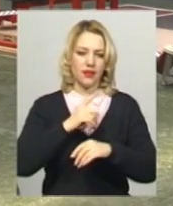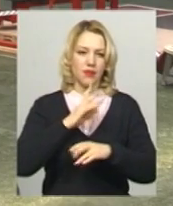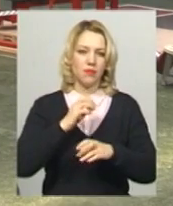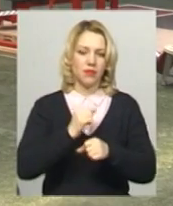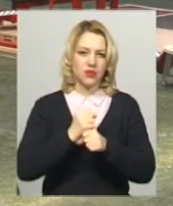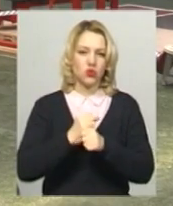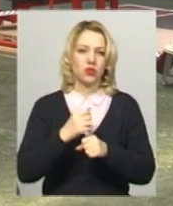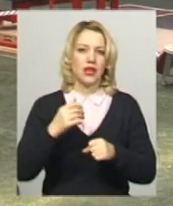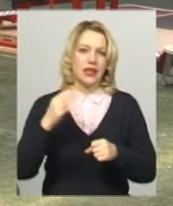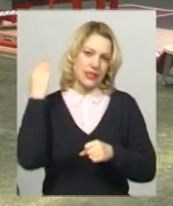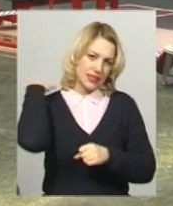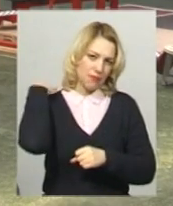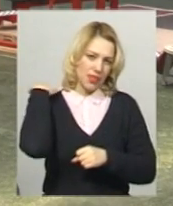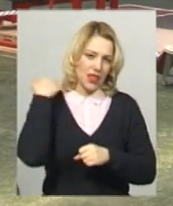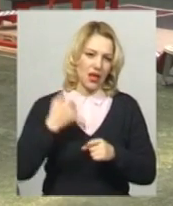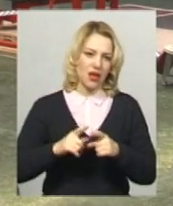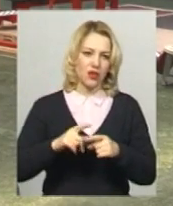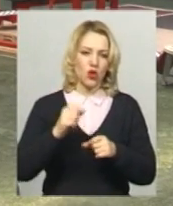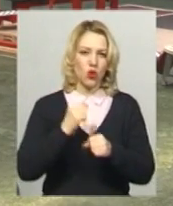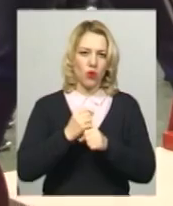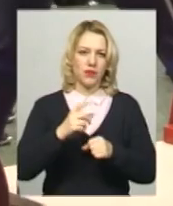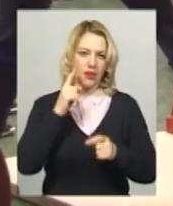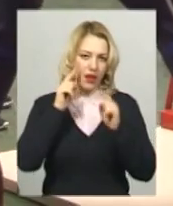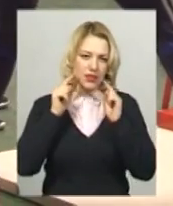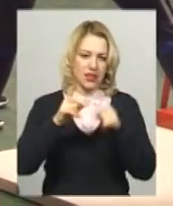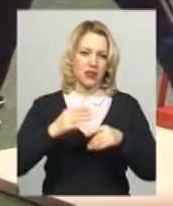більший акцент роблять на верхній плечовий пояс.